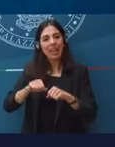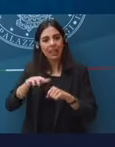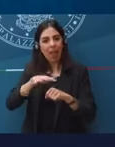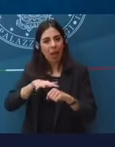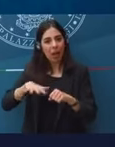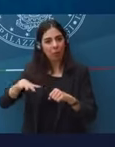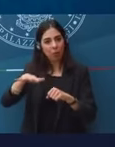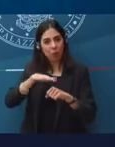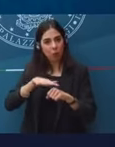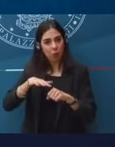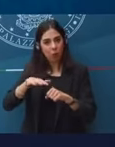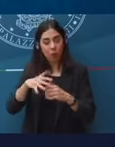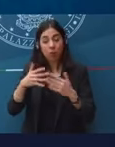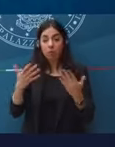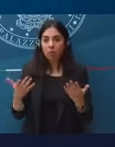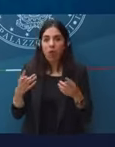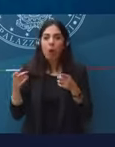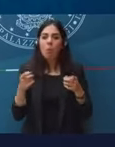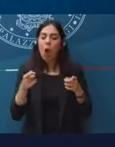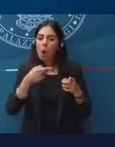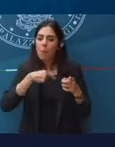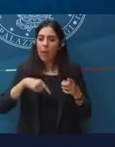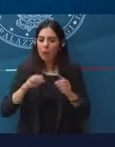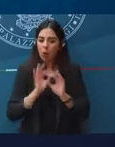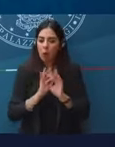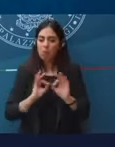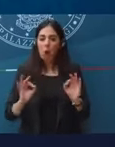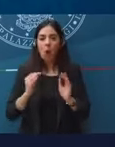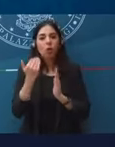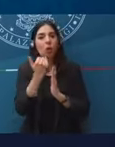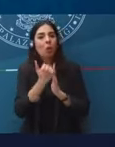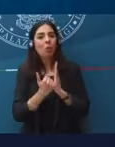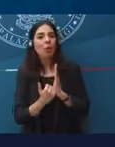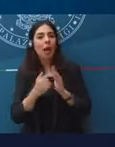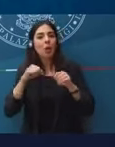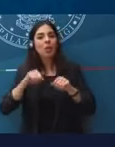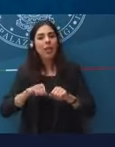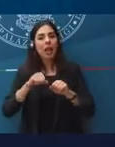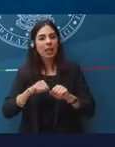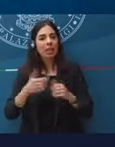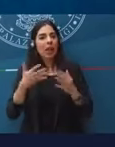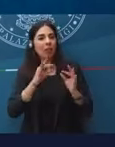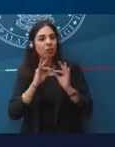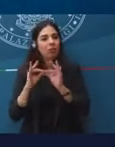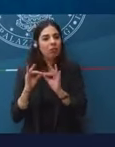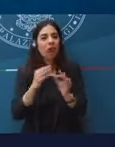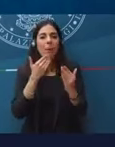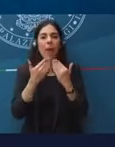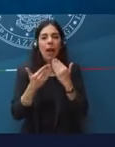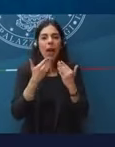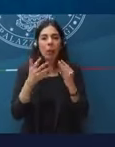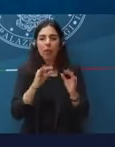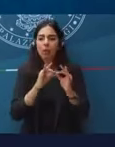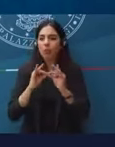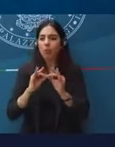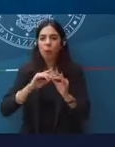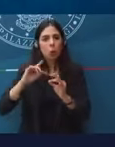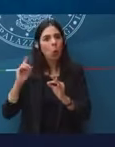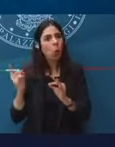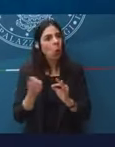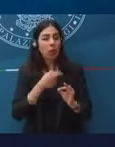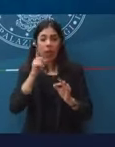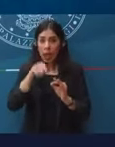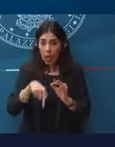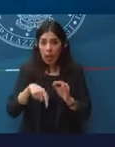E quando avremo un piano della sanità che è condiviso dal Parlamento, condiviso da tutte le forze, da tutta, dall